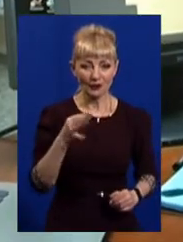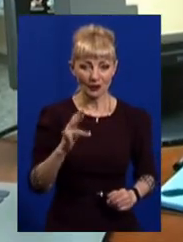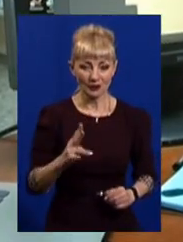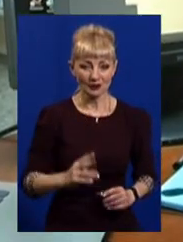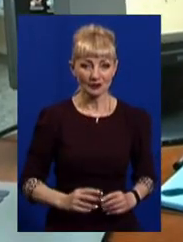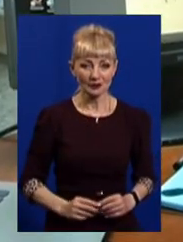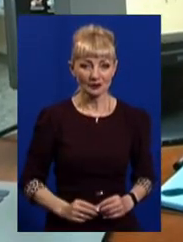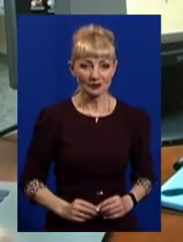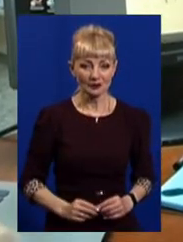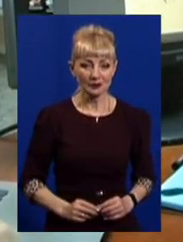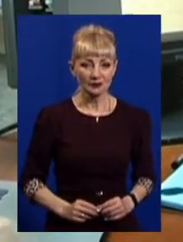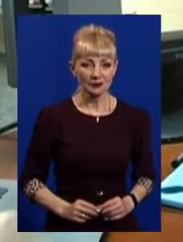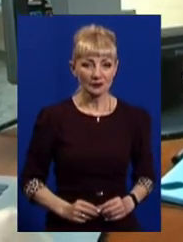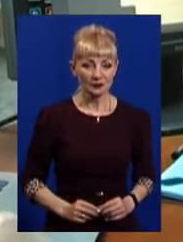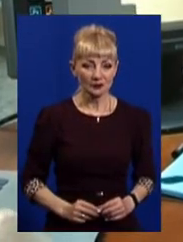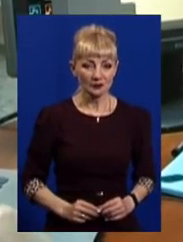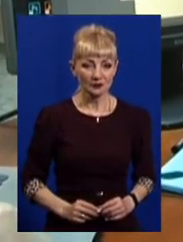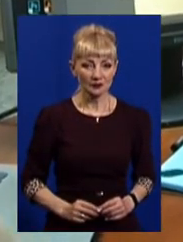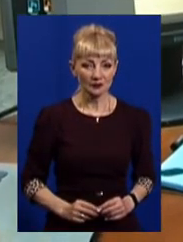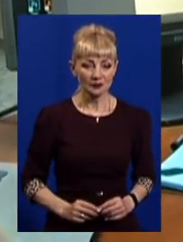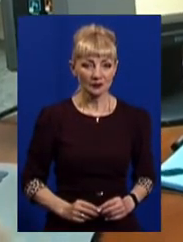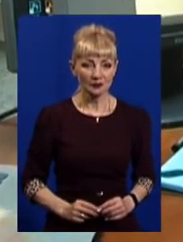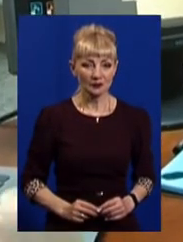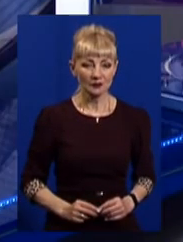Рязанцева, Дмитро Денисов, Антон Калита. Новини Йогарків.